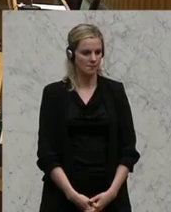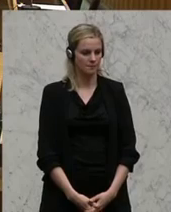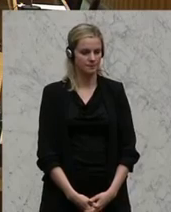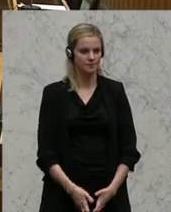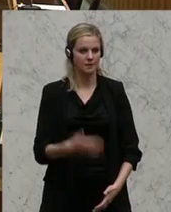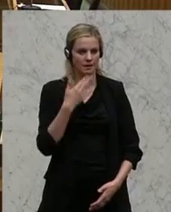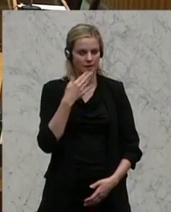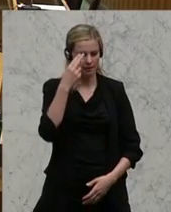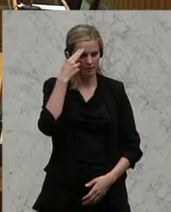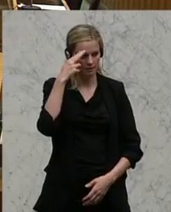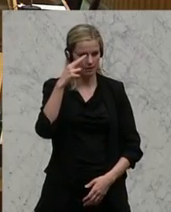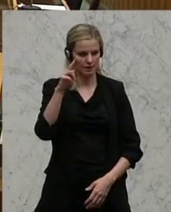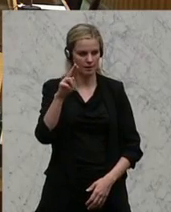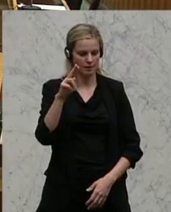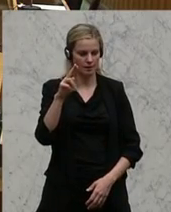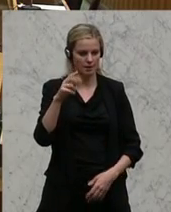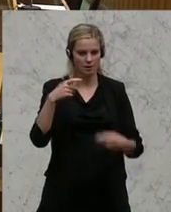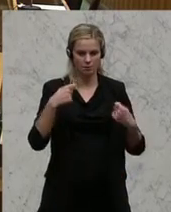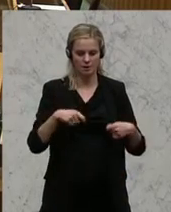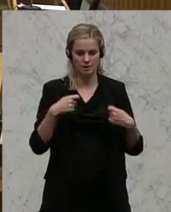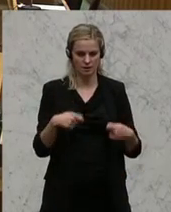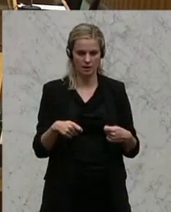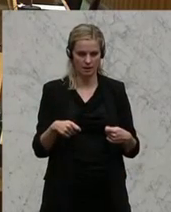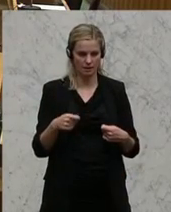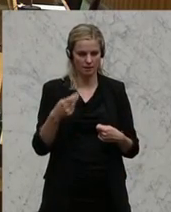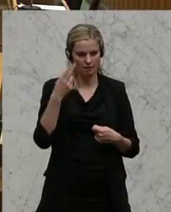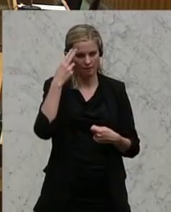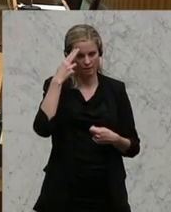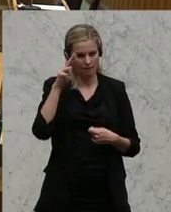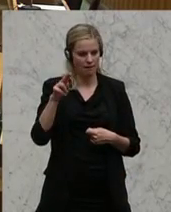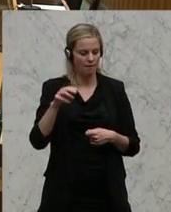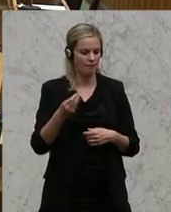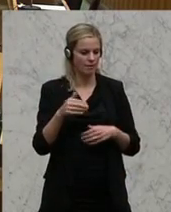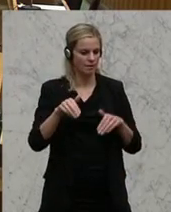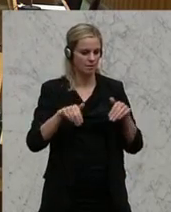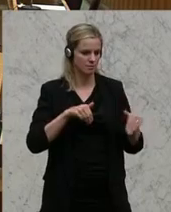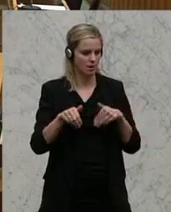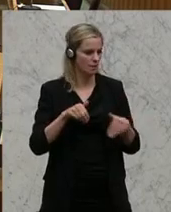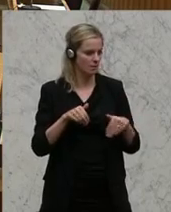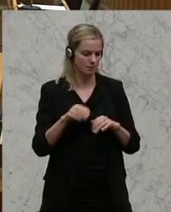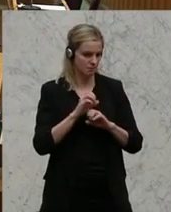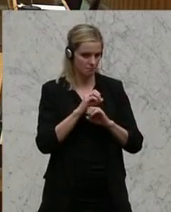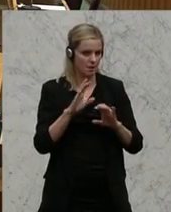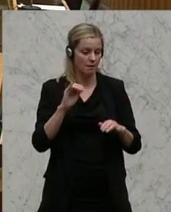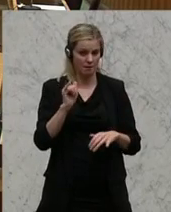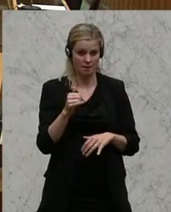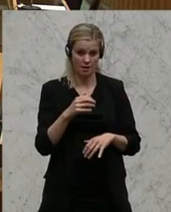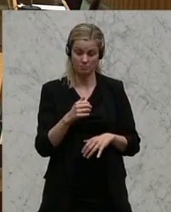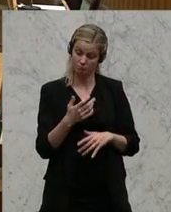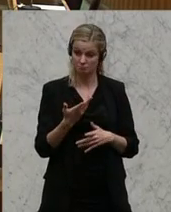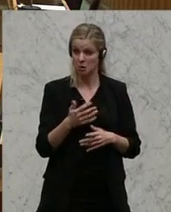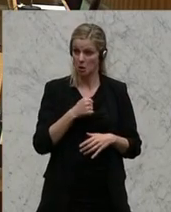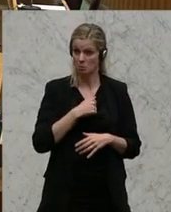Danke, Herr Präsident, Herr Finanzminister. Es ist natürlich schon ein mutiger